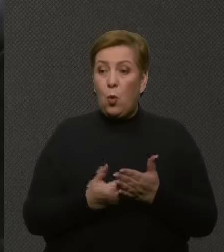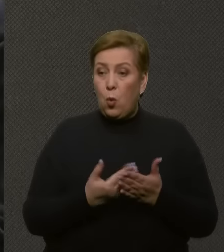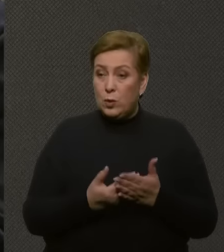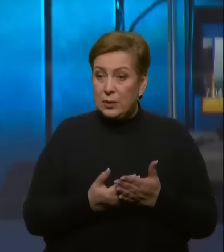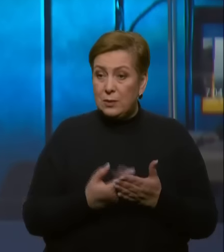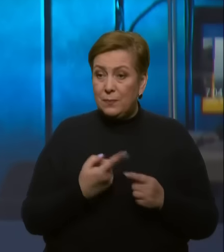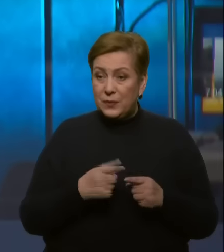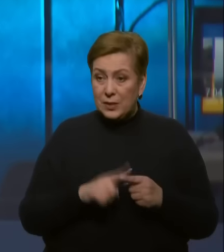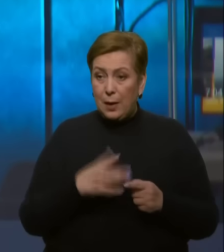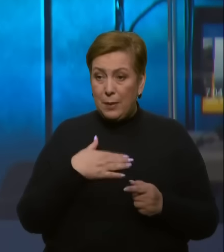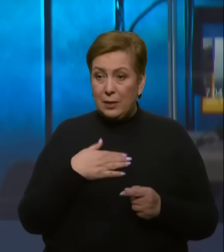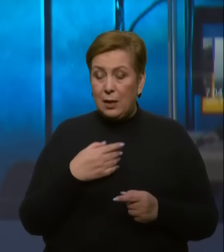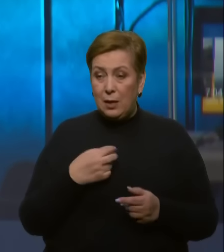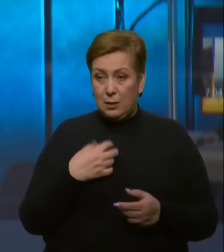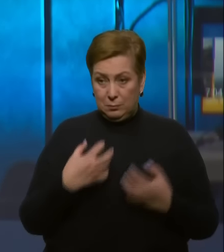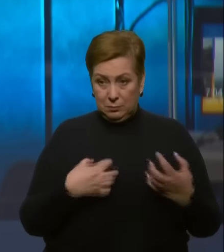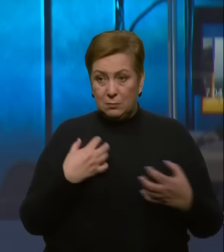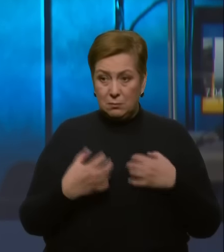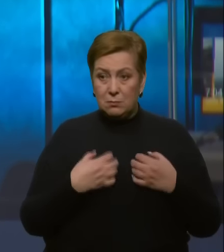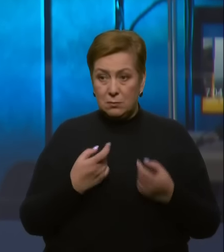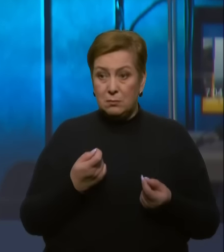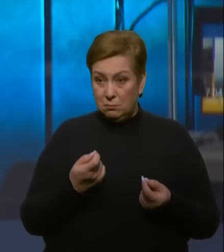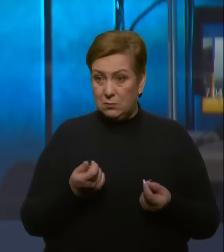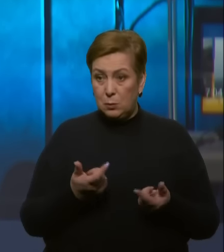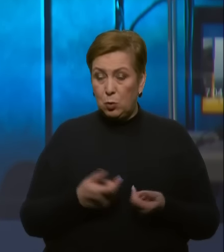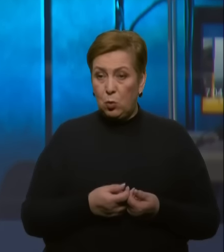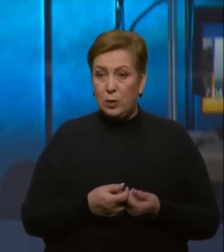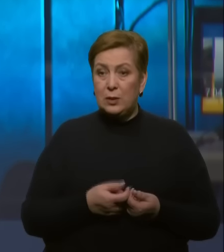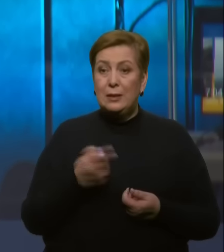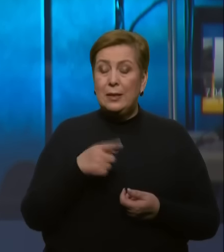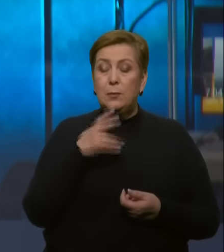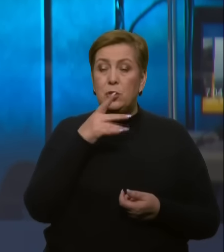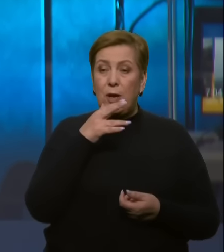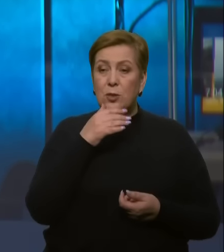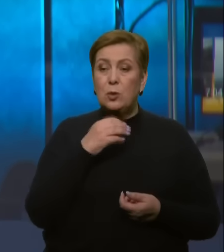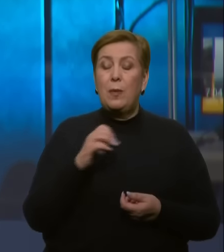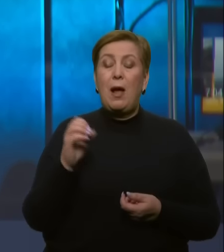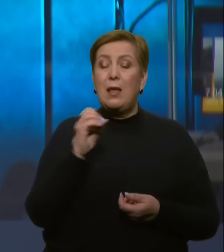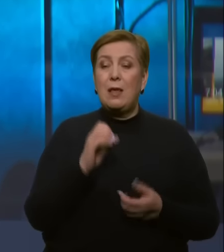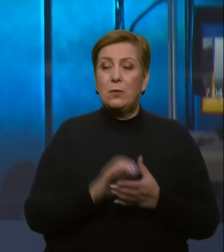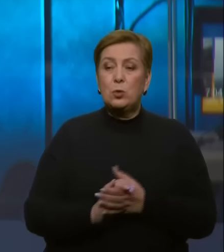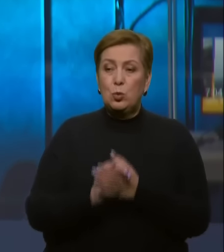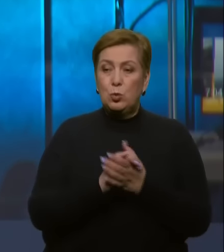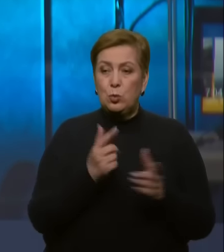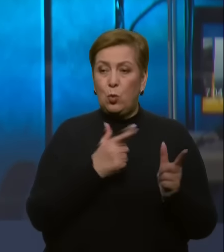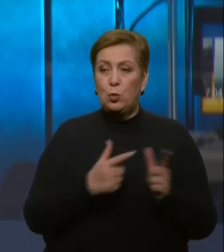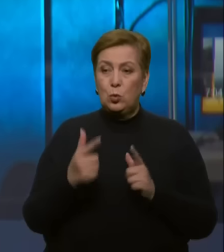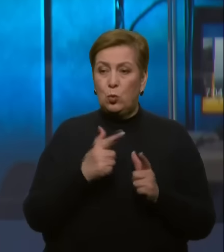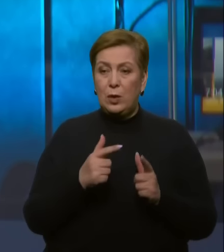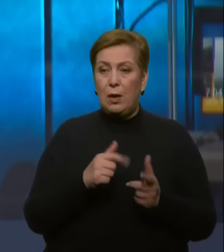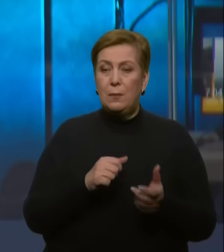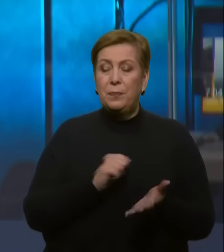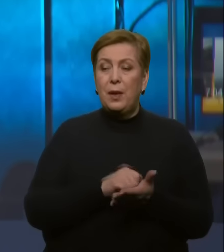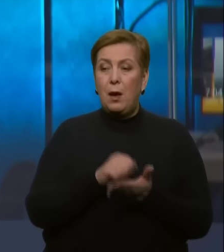трішечки занепокоює. Тим часом Європейський Союз готує 13-й пакет санкцій проти Росії. Його планують